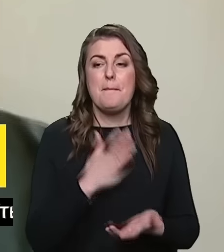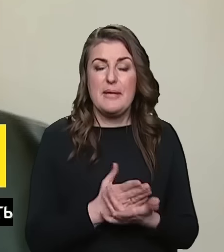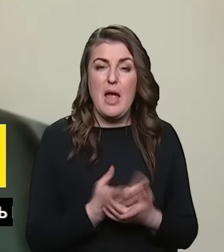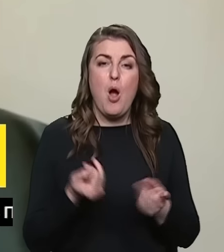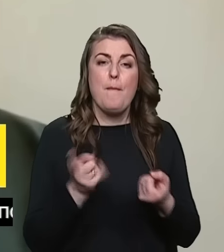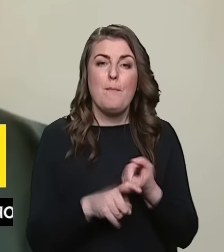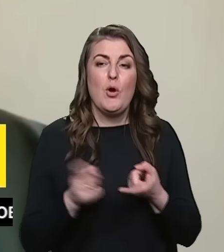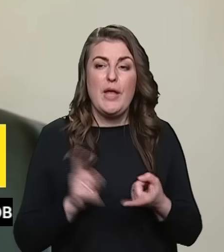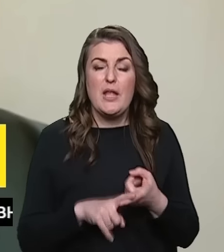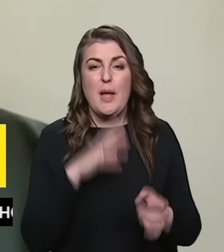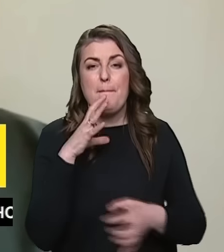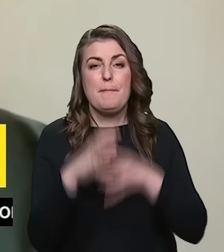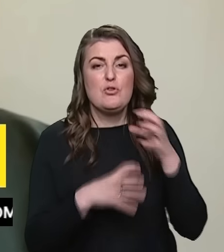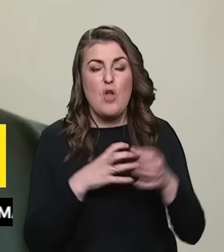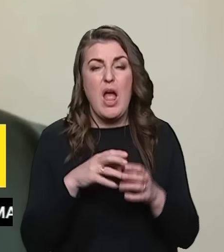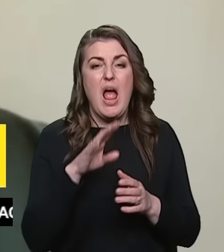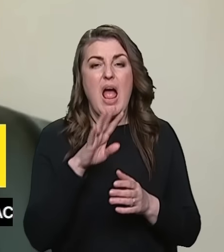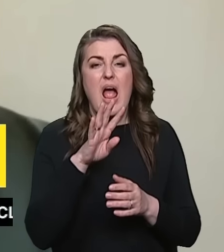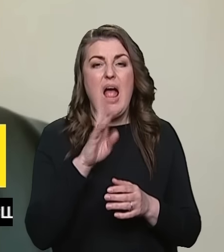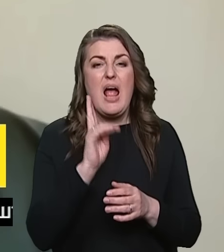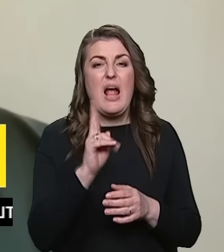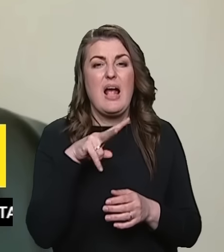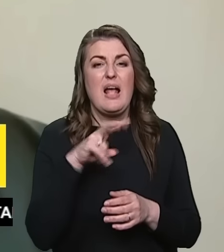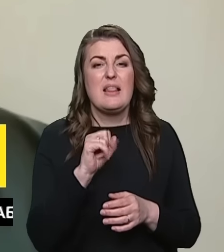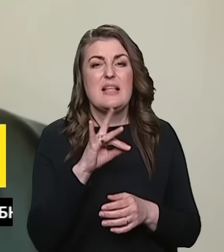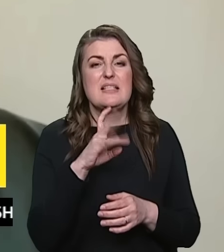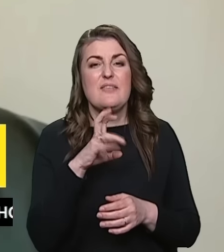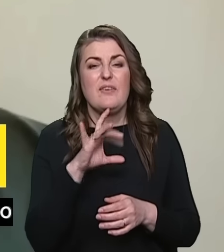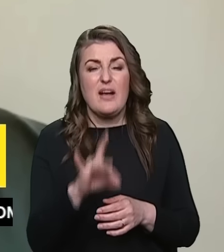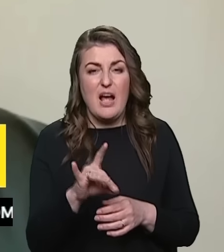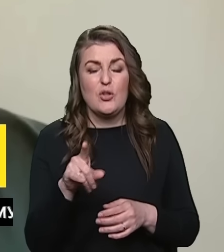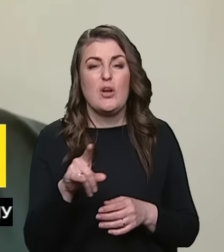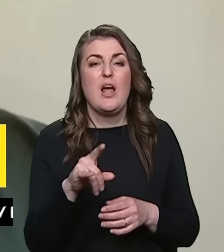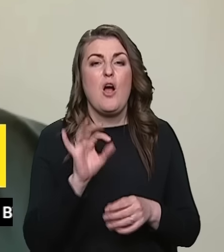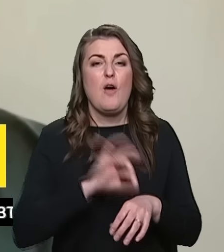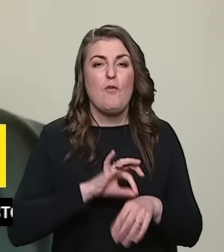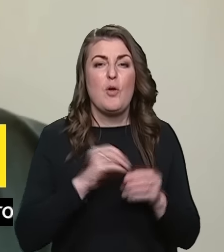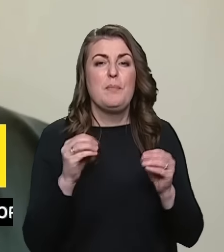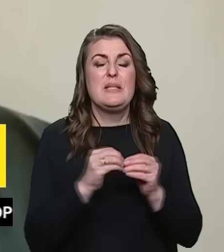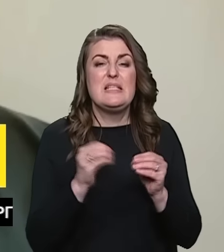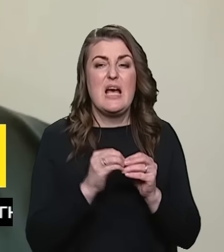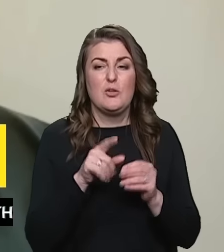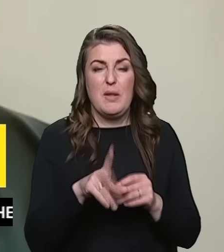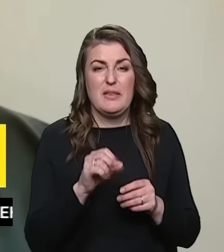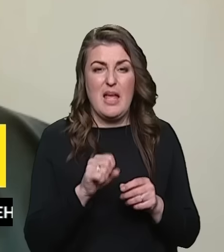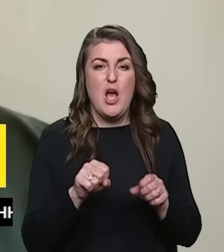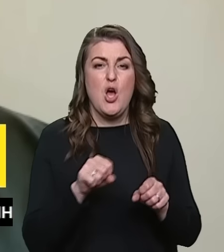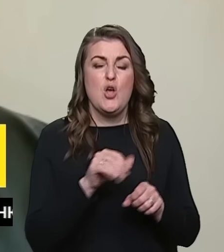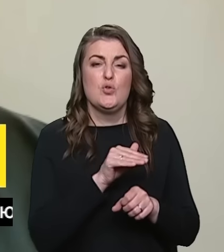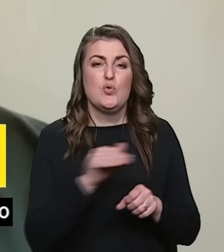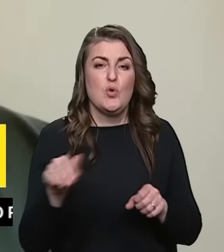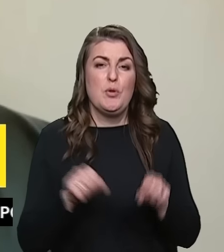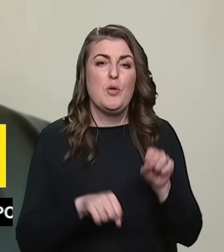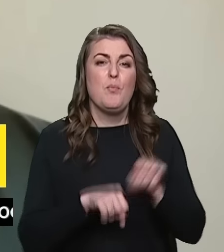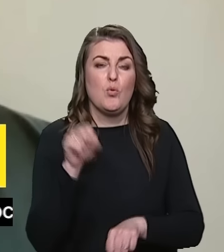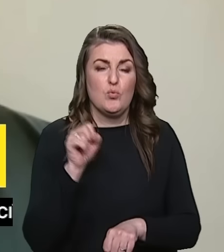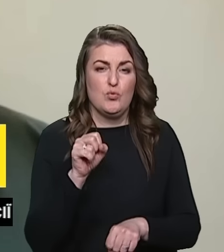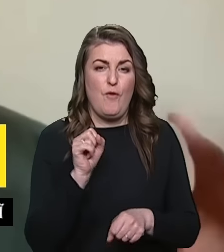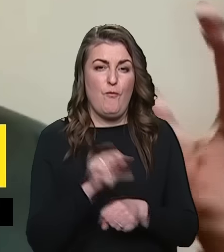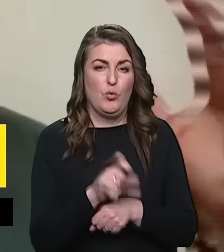є поєднання міжнародного класифікатора хвороб 10-го випуску та ступеню порушення функцій.